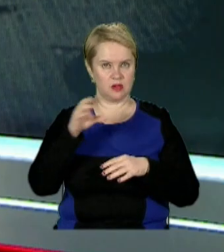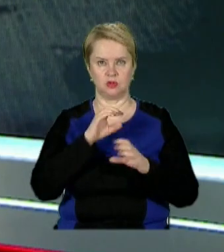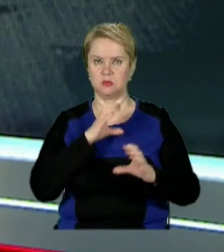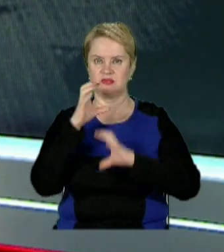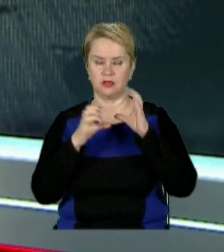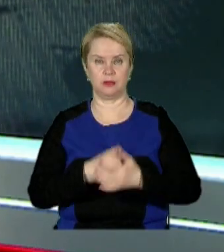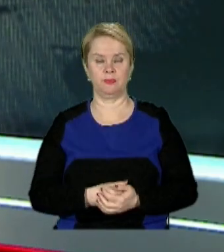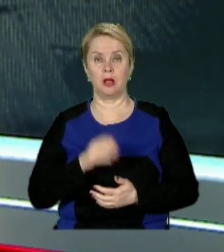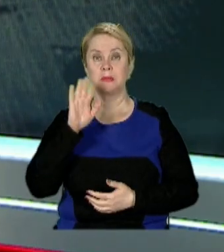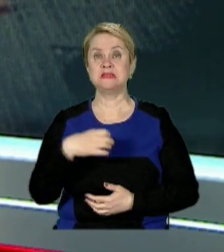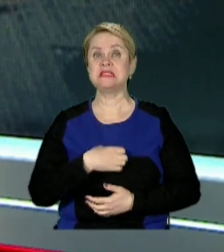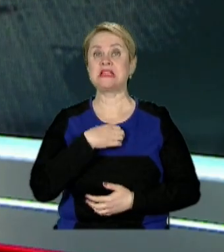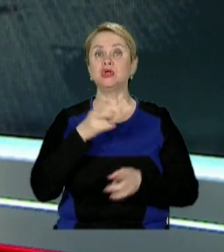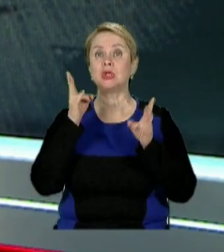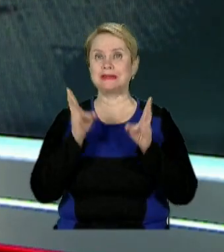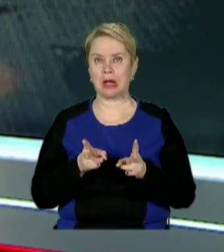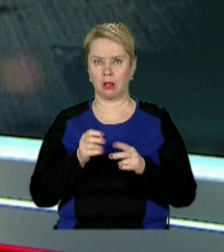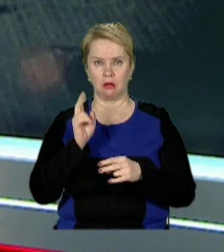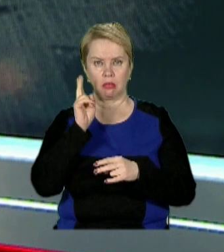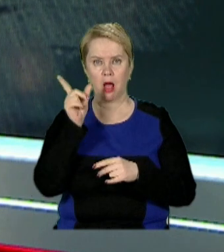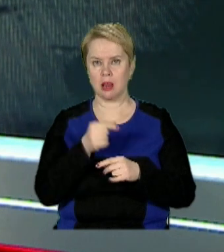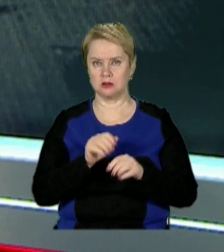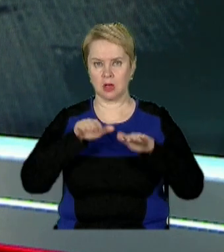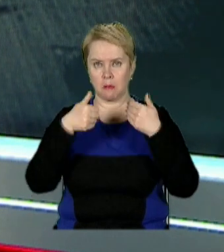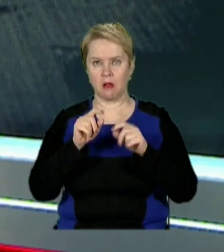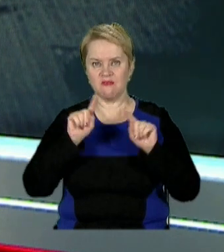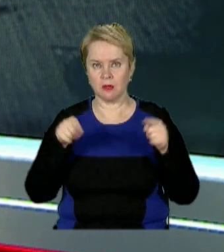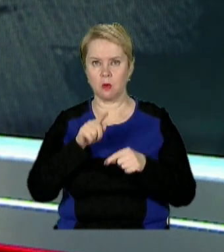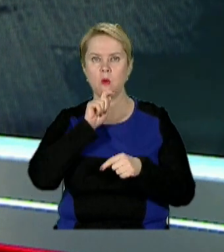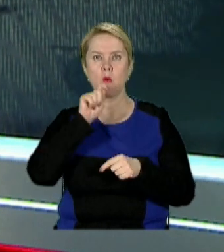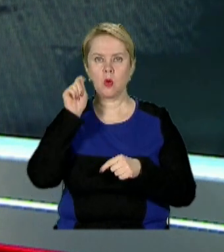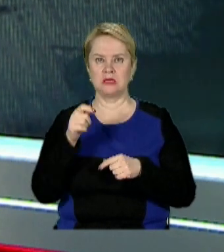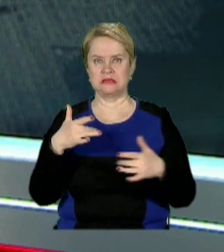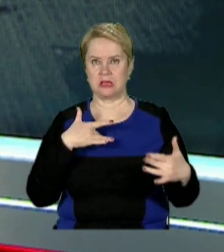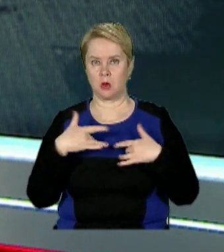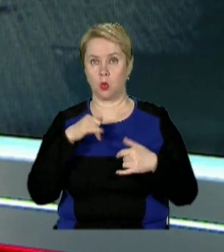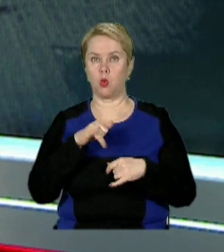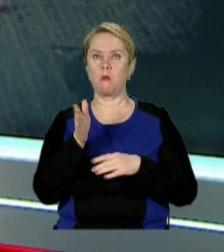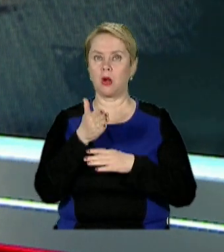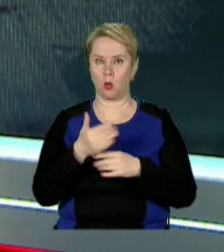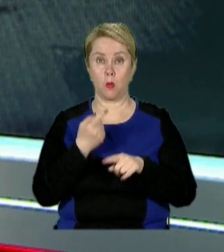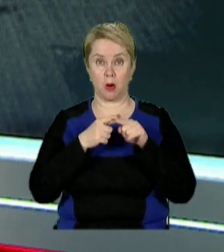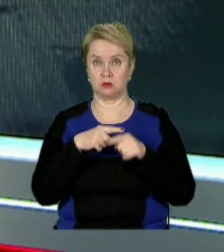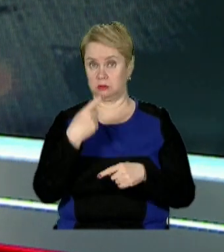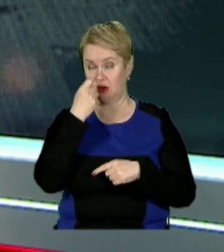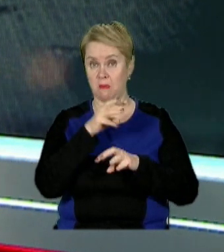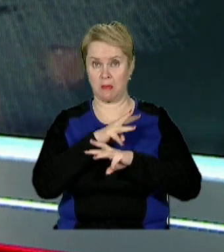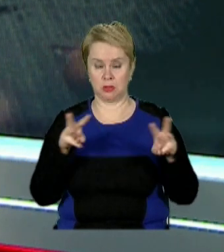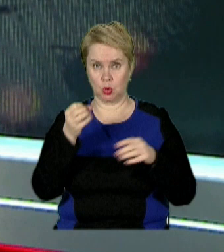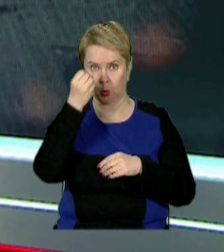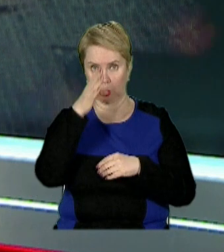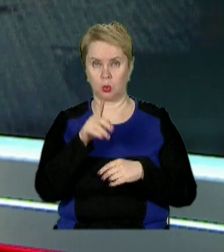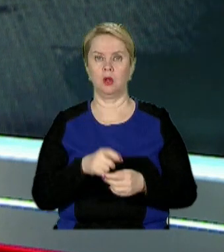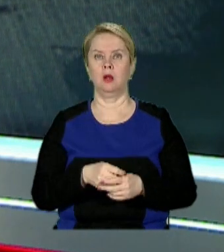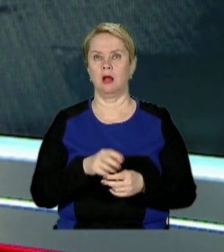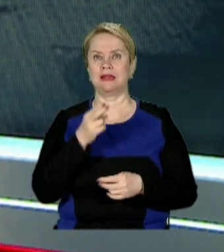світі. Після страшної трагедії Італія запропонувала відбудувати український драмтеатр у Маріуполі. Про це заявив міністр культури